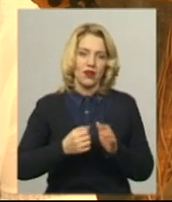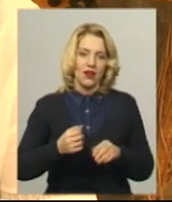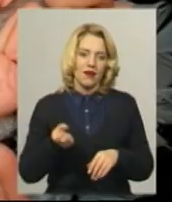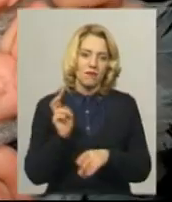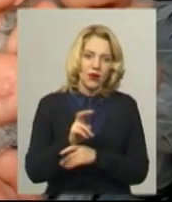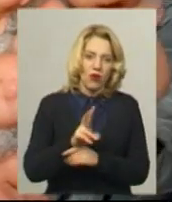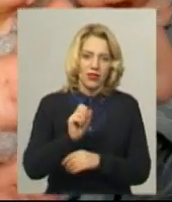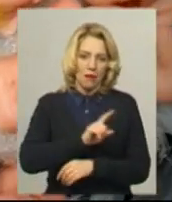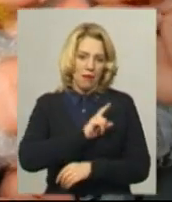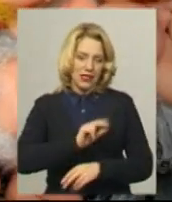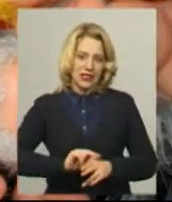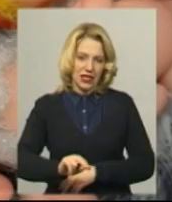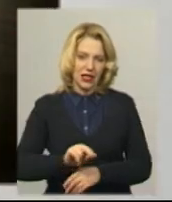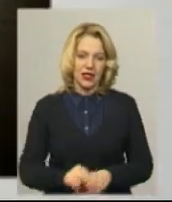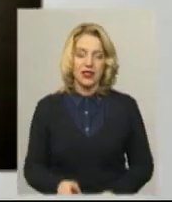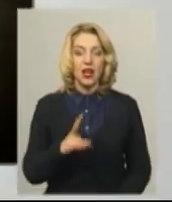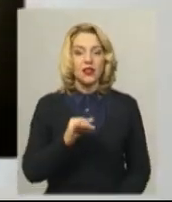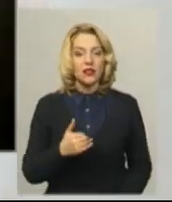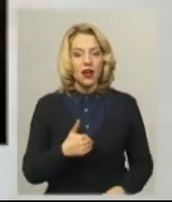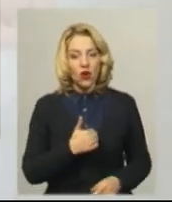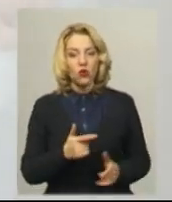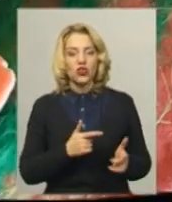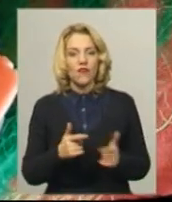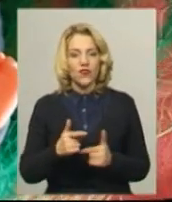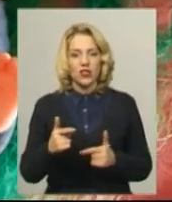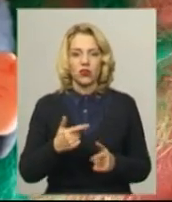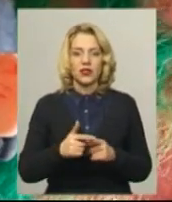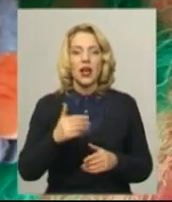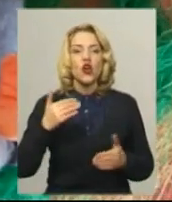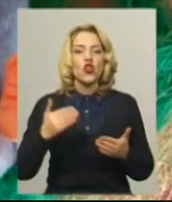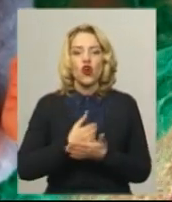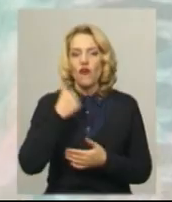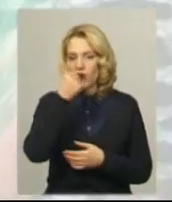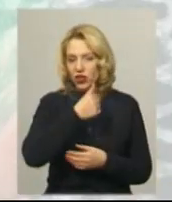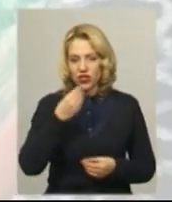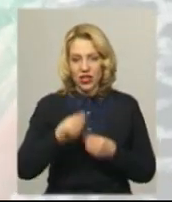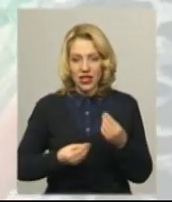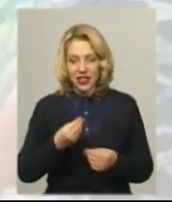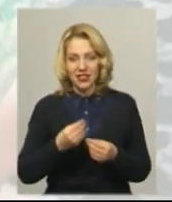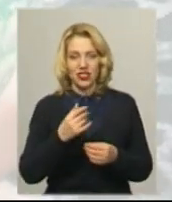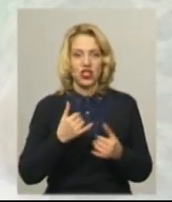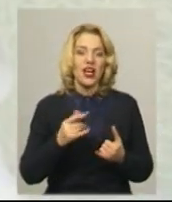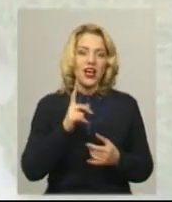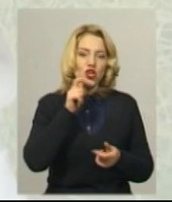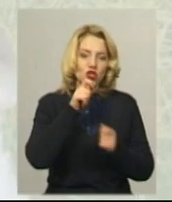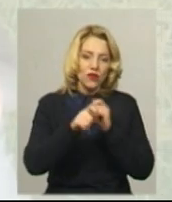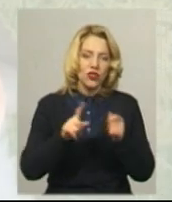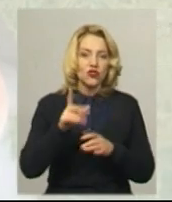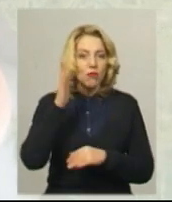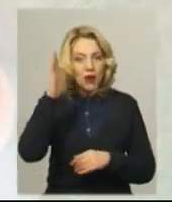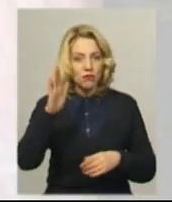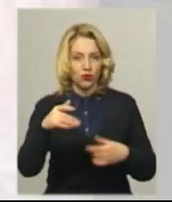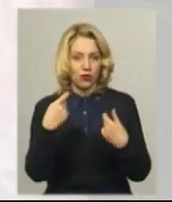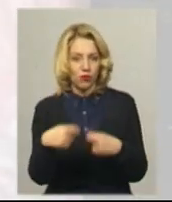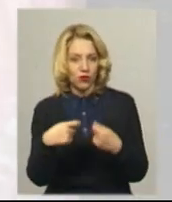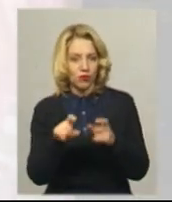на майстер-класи Наталя мріє виготовити достатню кількість новорічних іграшок та сувенірів в мініатюрі, щоб в майбутньому відкрити крамничку Додає, якщо